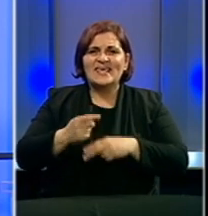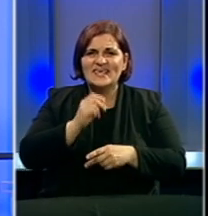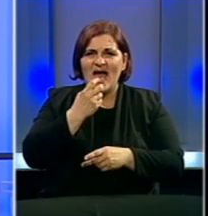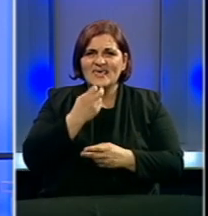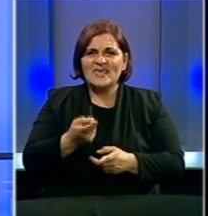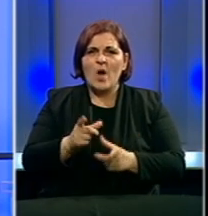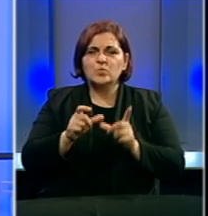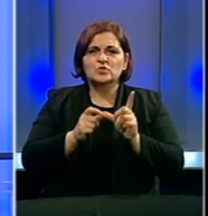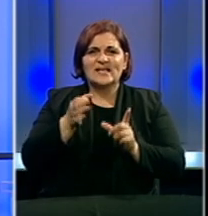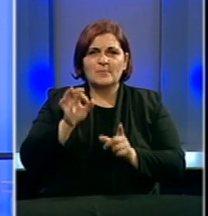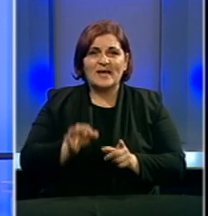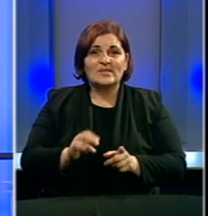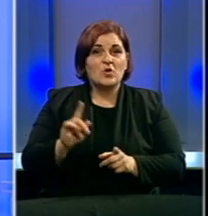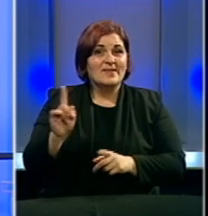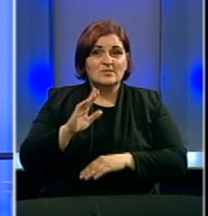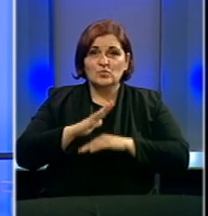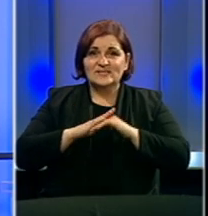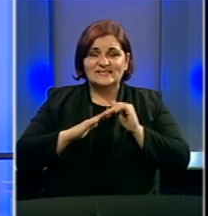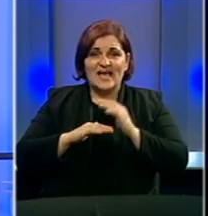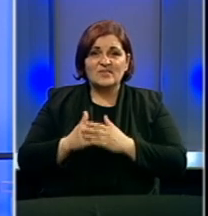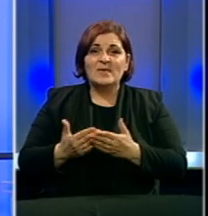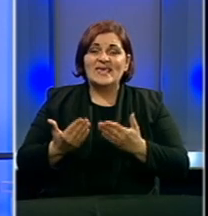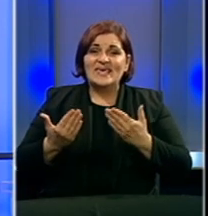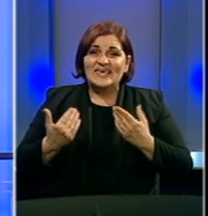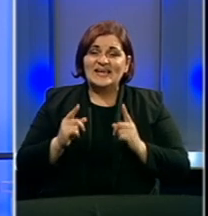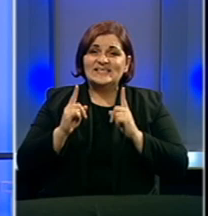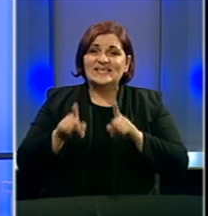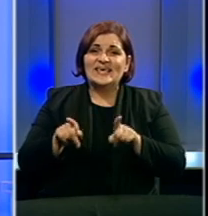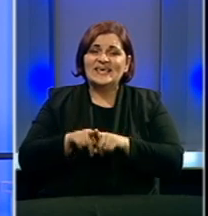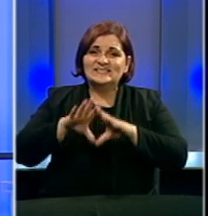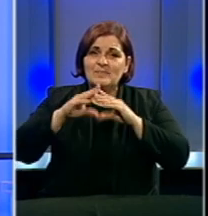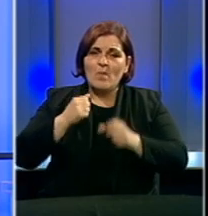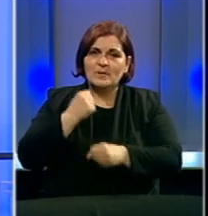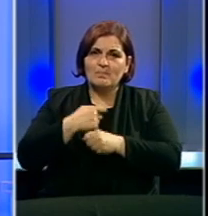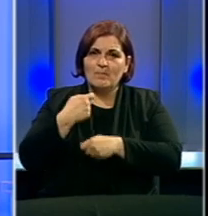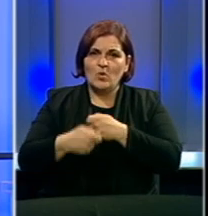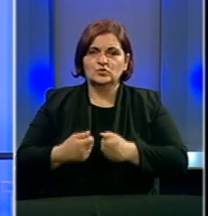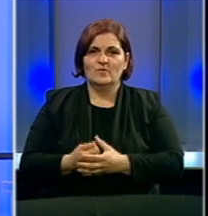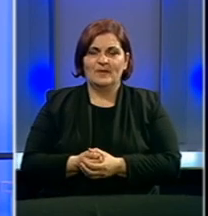jaja u Unsko-Sanskom kantonu nisu zadovoljni, iako su zadržali isti obim rada.